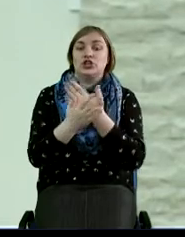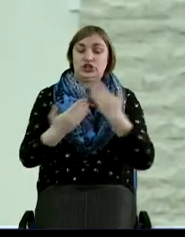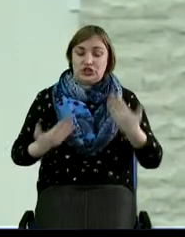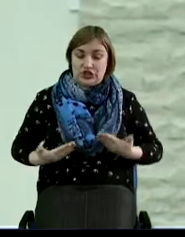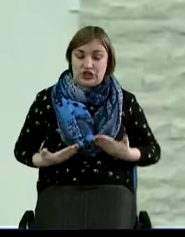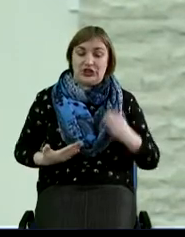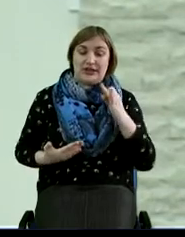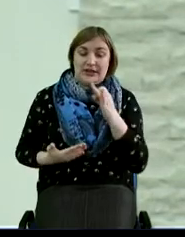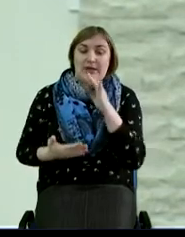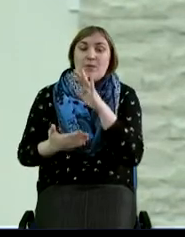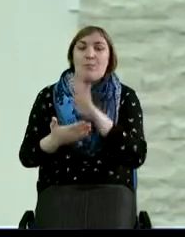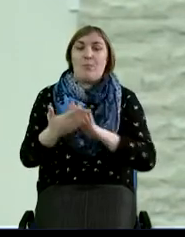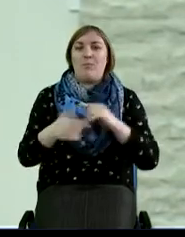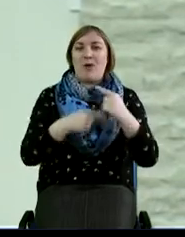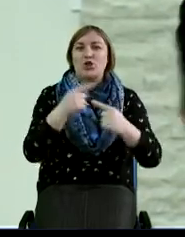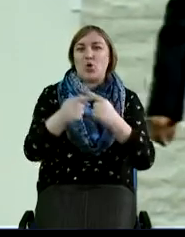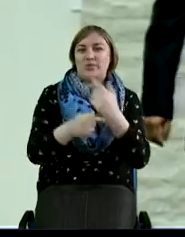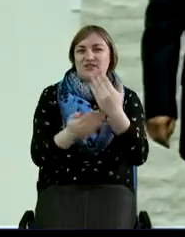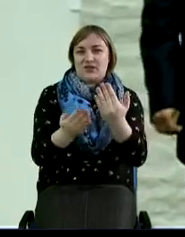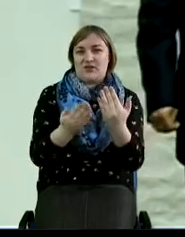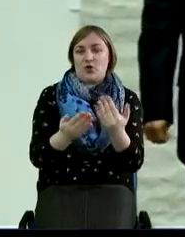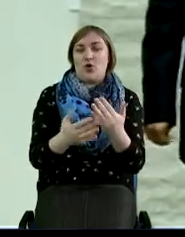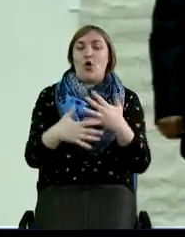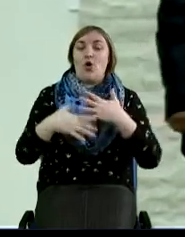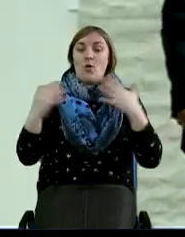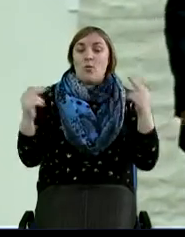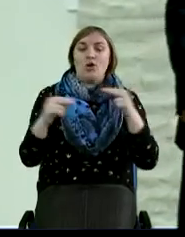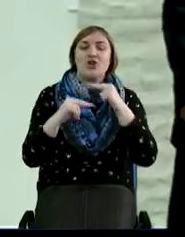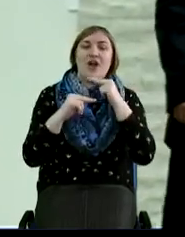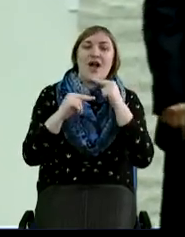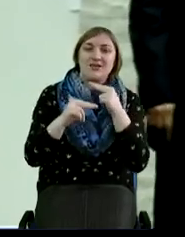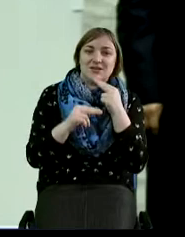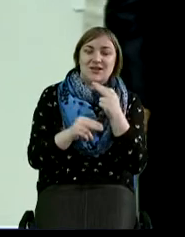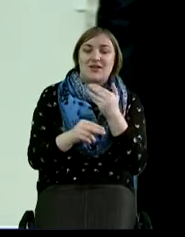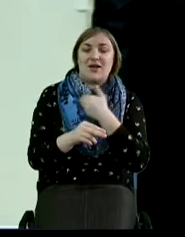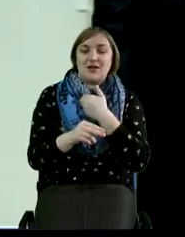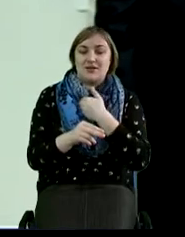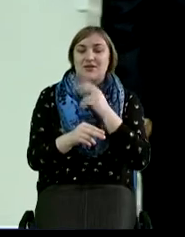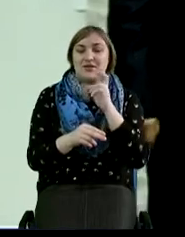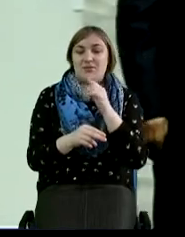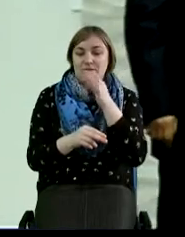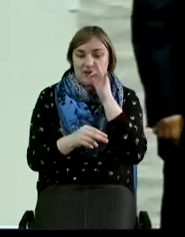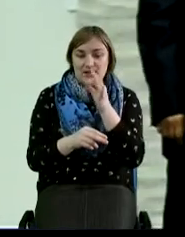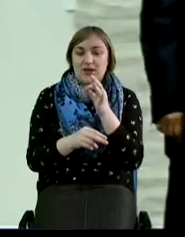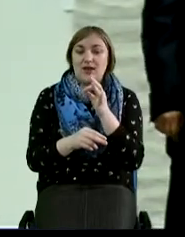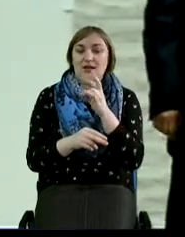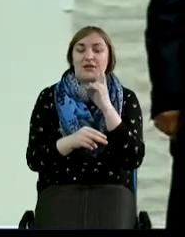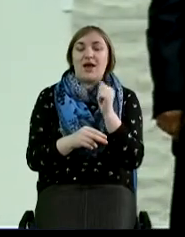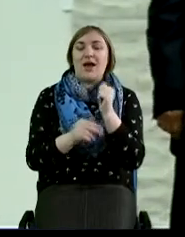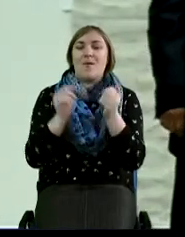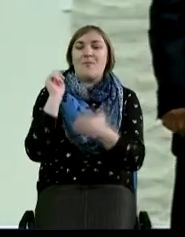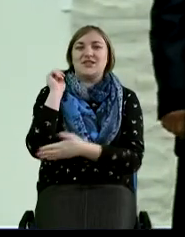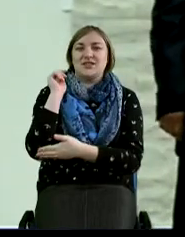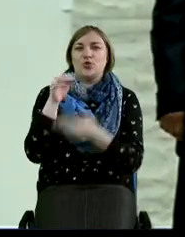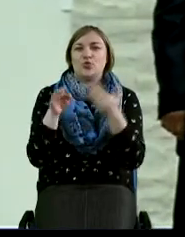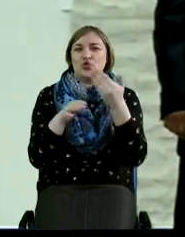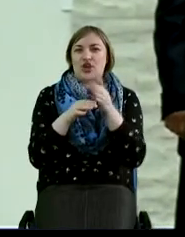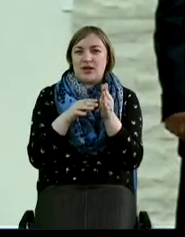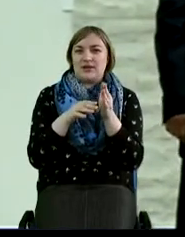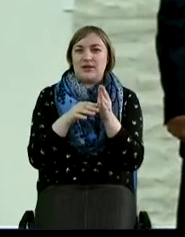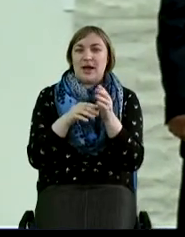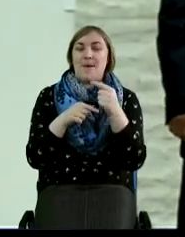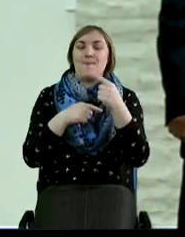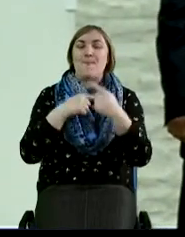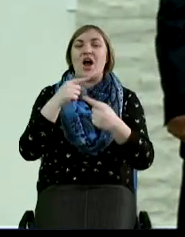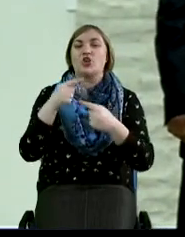потомство твое. Больше акцент я хотел бы сказать на последнюю часть, именно